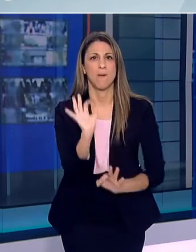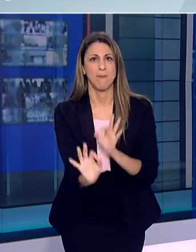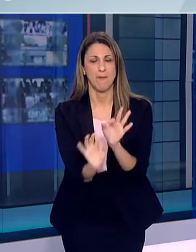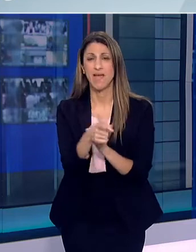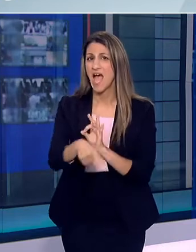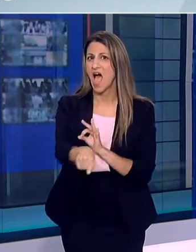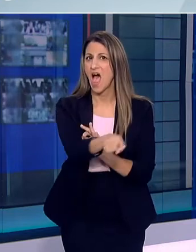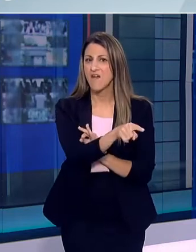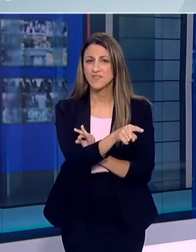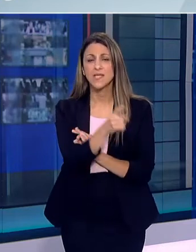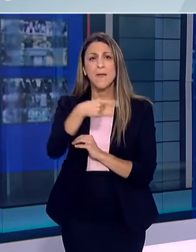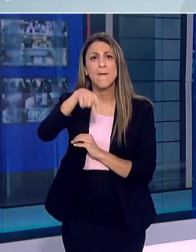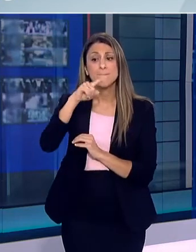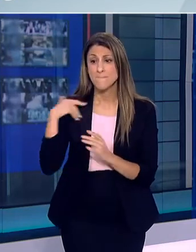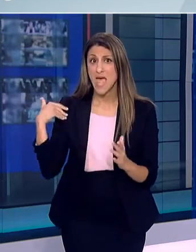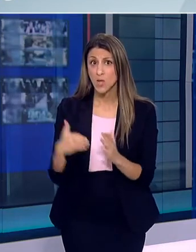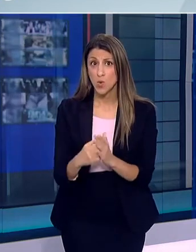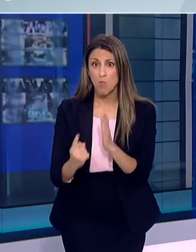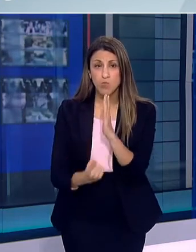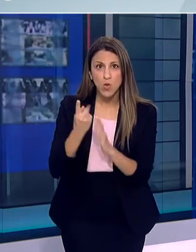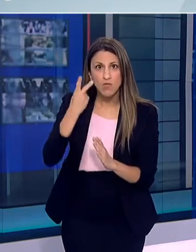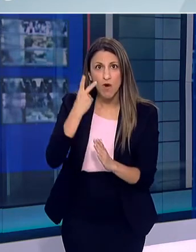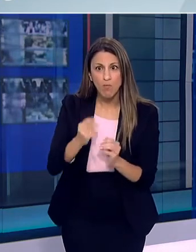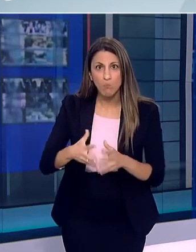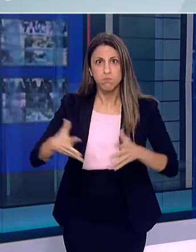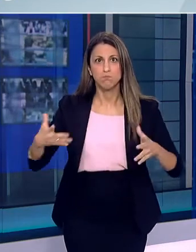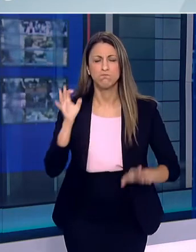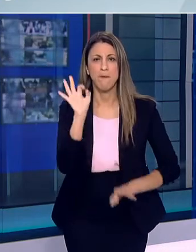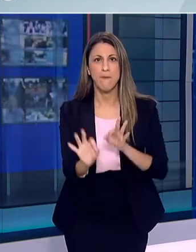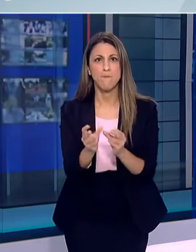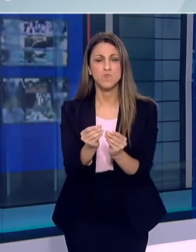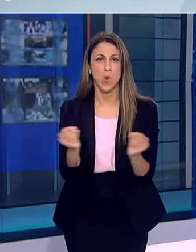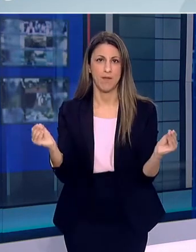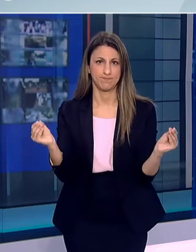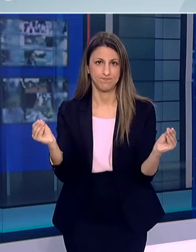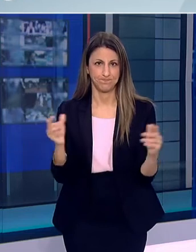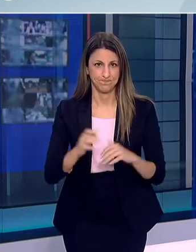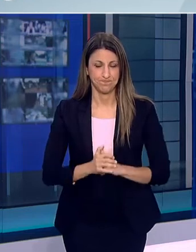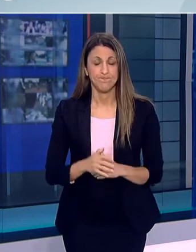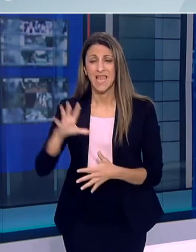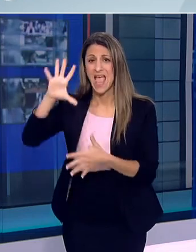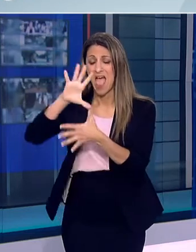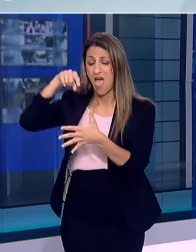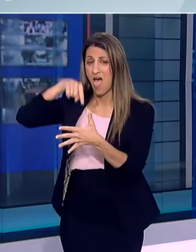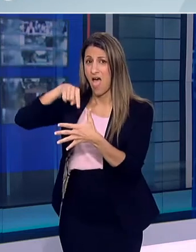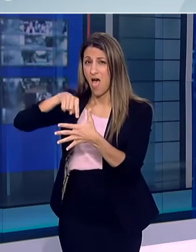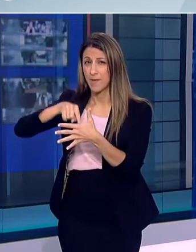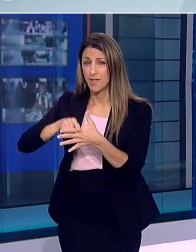Οι περισσότερες σε μία ημέρα έως σήμερα. Το κύριο πεδίο εξάπλωση του ιού αυτή τη στιγμή είναι η Λατινική Αμερική.